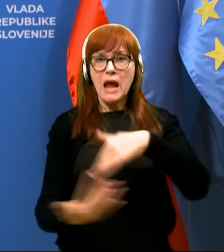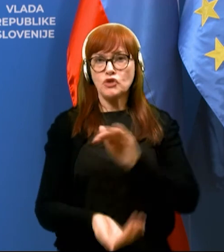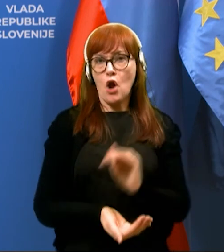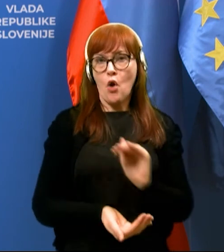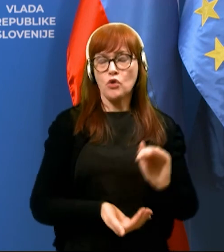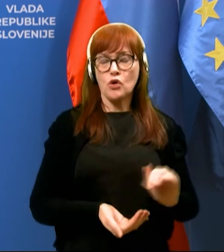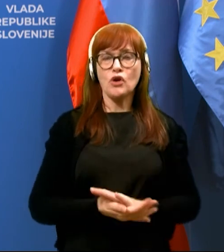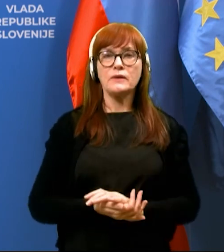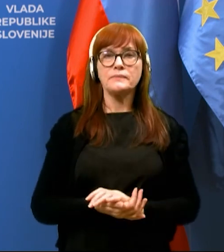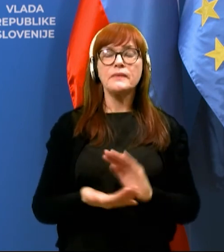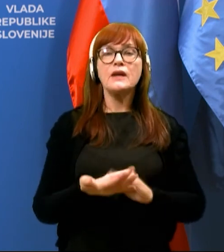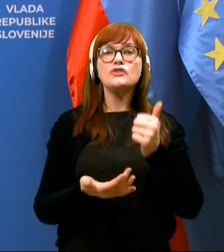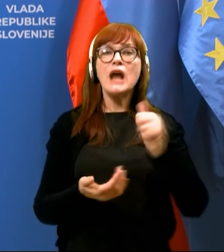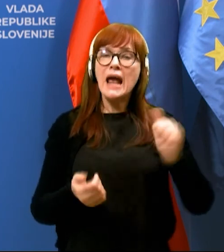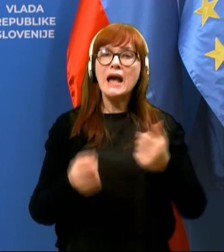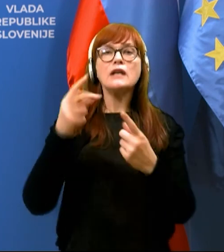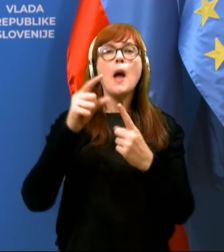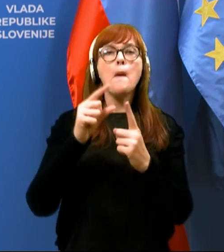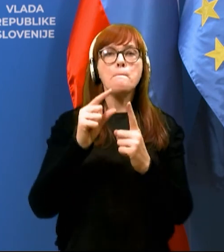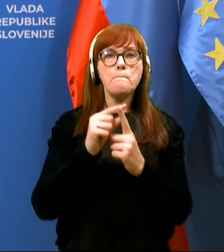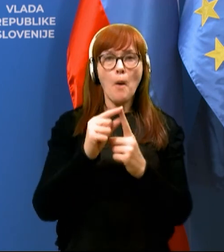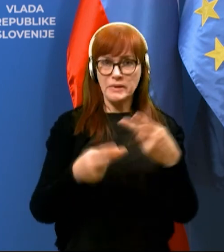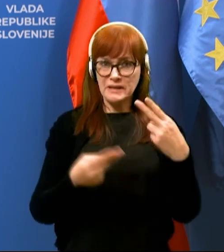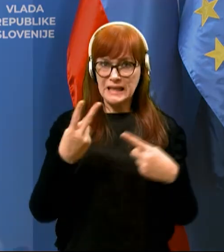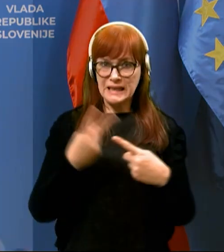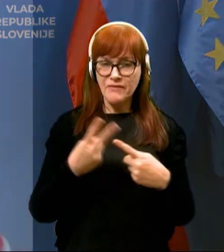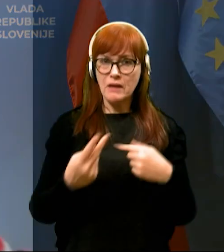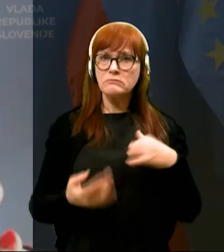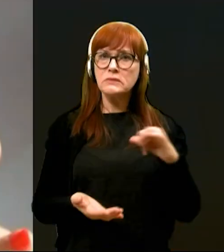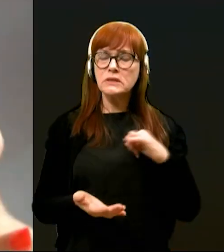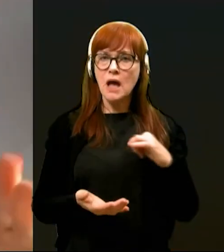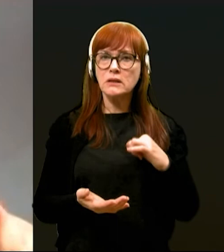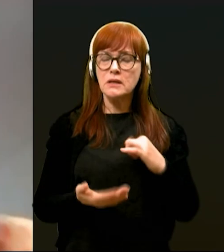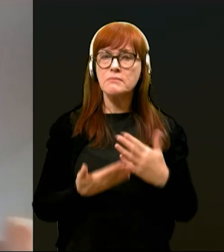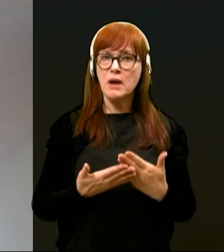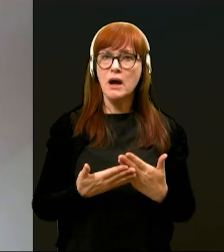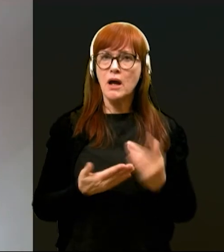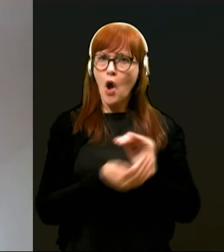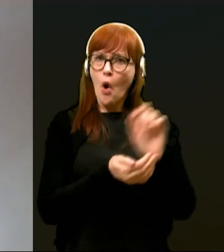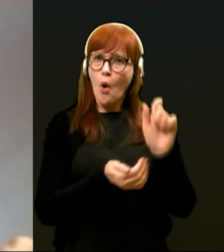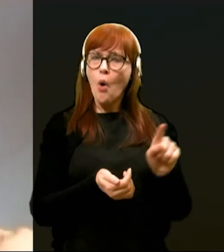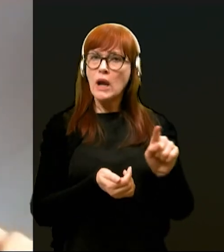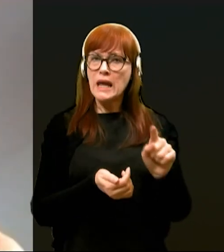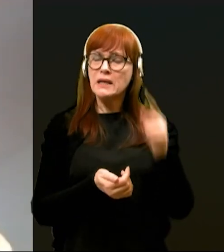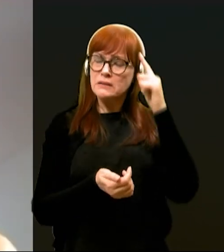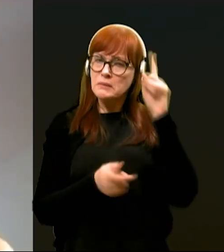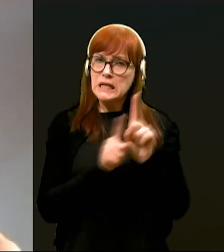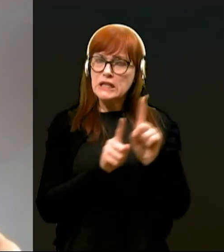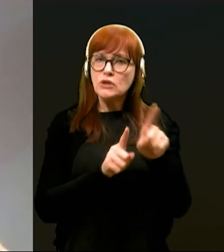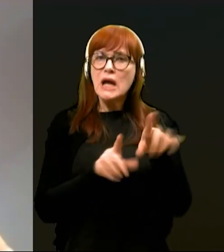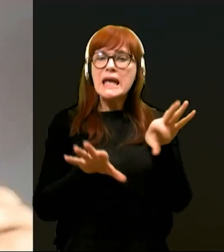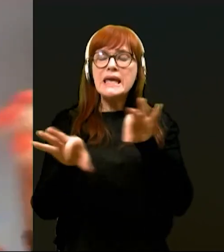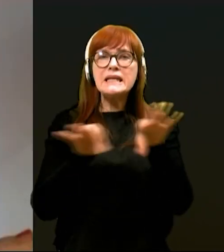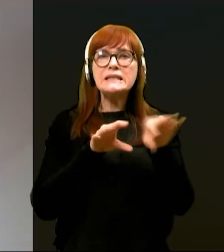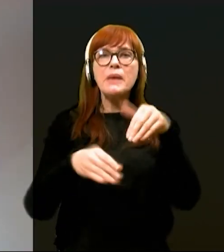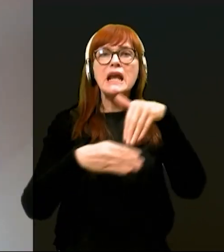Hvala lepa, pa še enkrat POP TV. Mene zanima, bistvu, mislim, da je kolegica tudi to mislila izberne